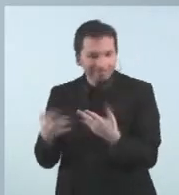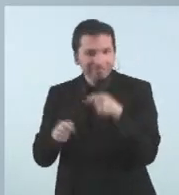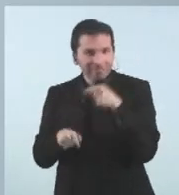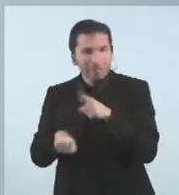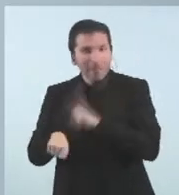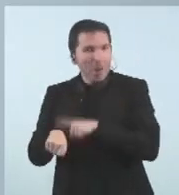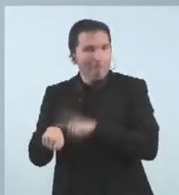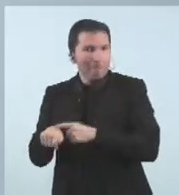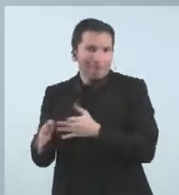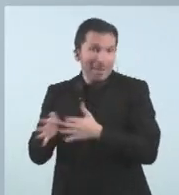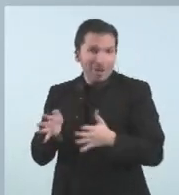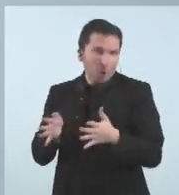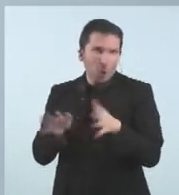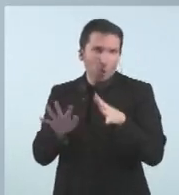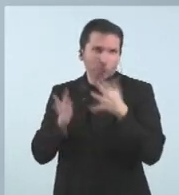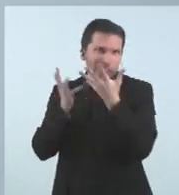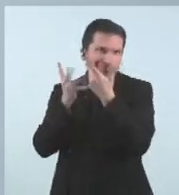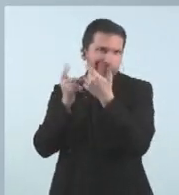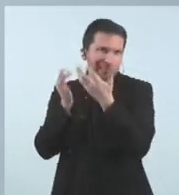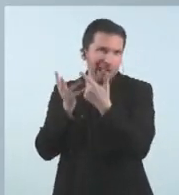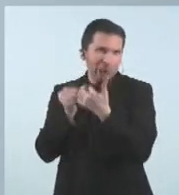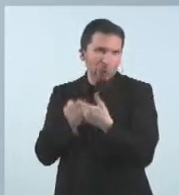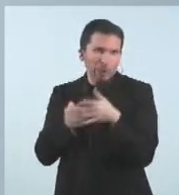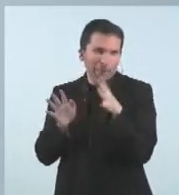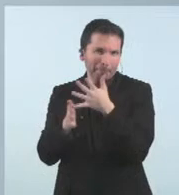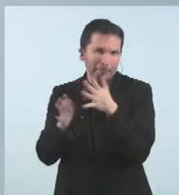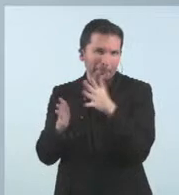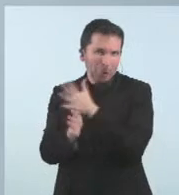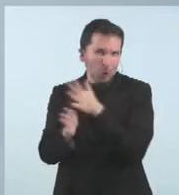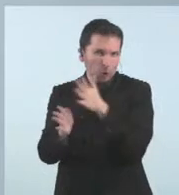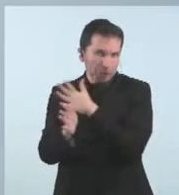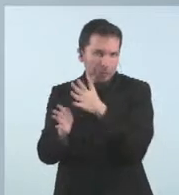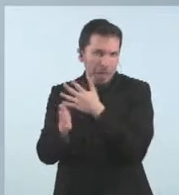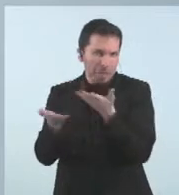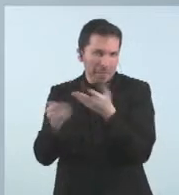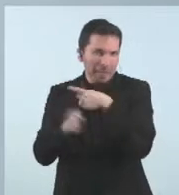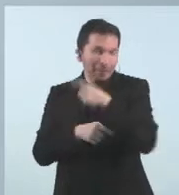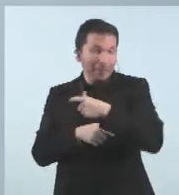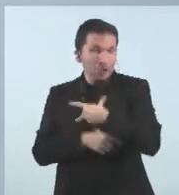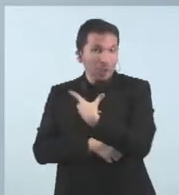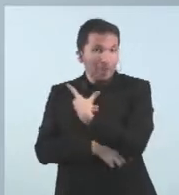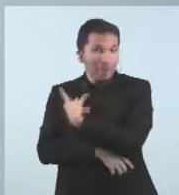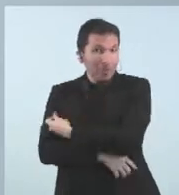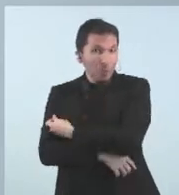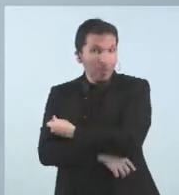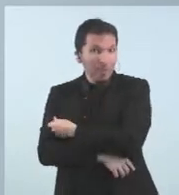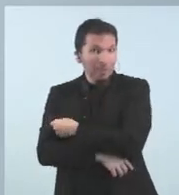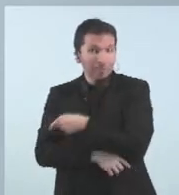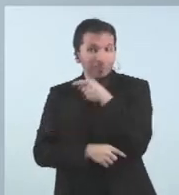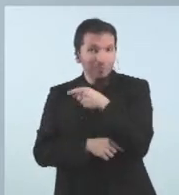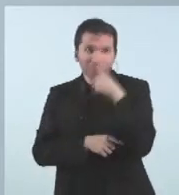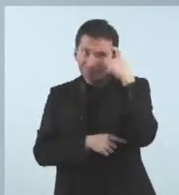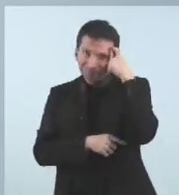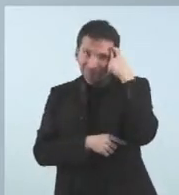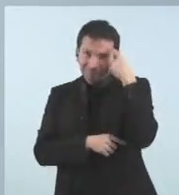calculem aproximadament que les persones que els estem vacunant eren per la data d'infecció doncs corresponien al